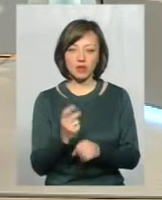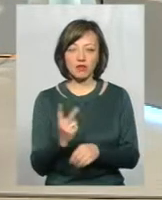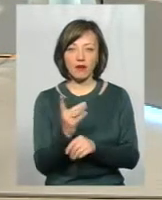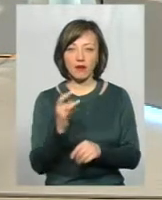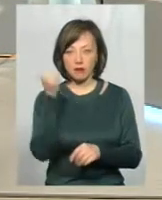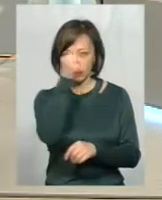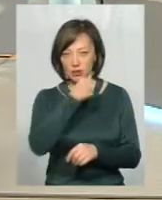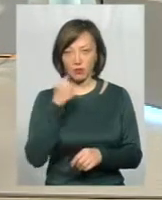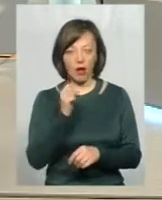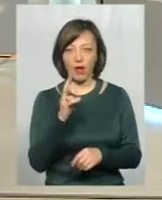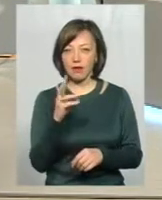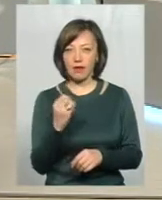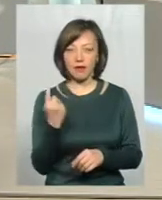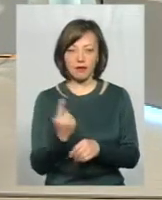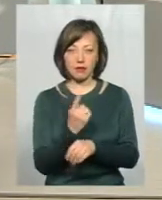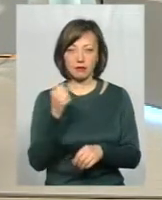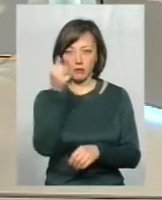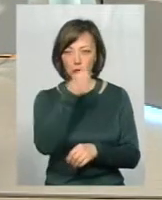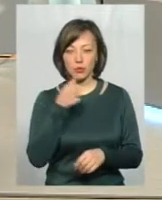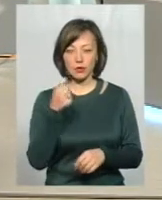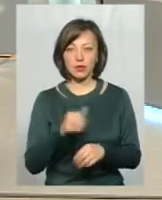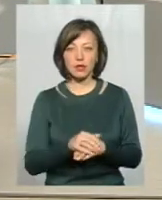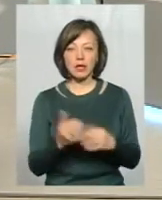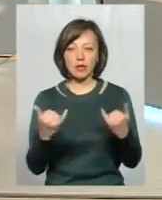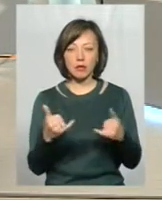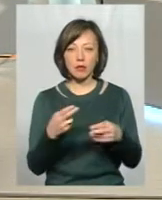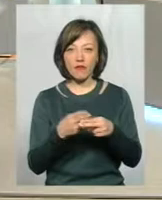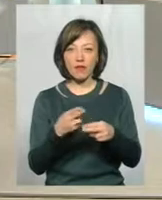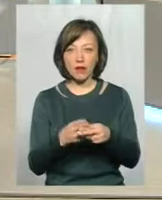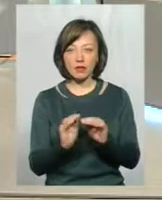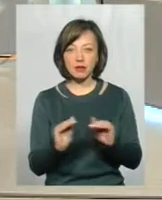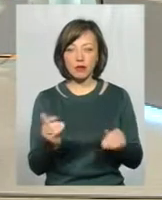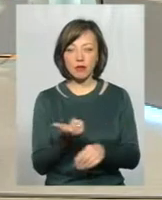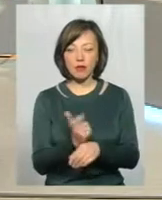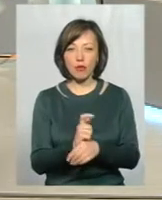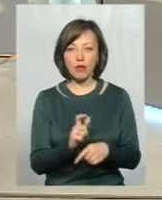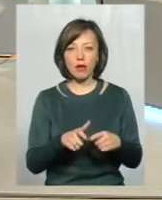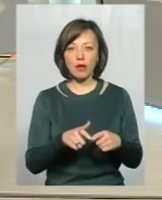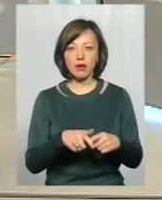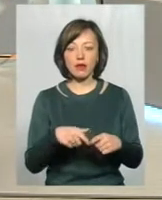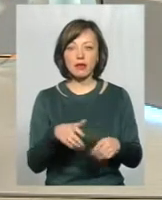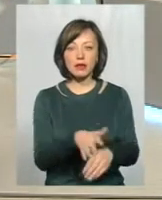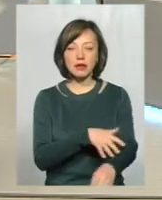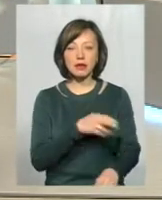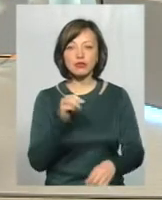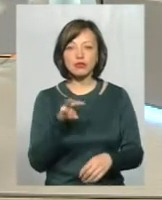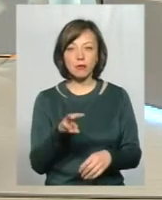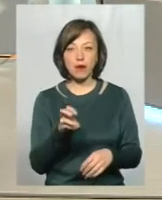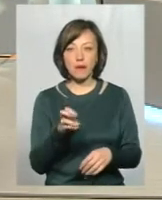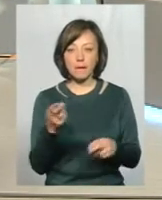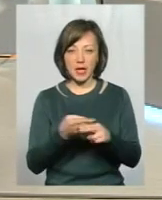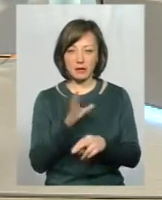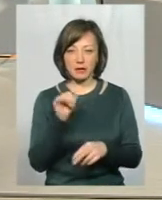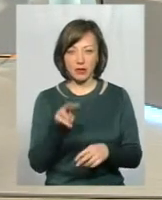рази в рік, а не один раз навіть в рік. І хіміопрофілактика таких дітей більш дітей, ніж не боліють вилінфекцією.